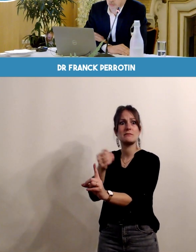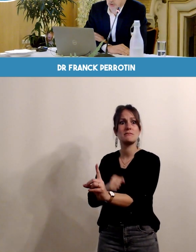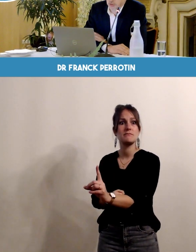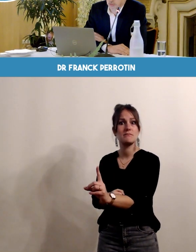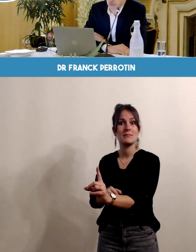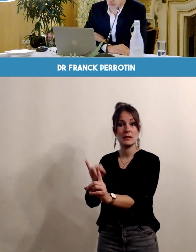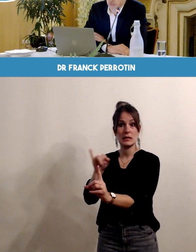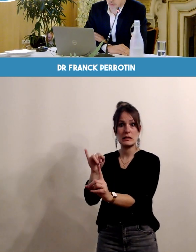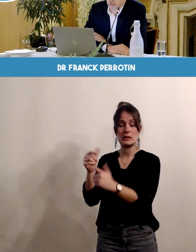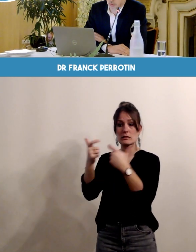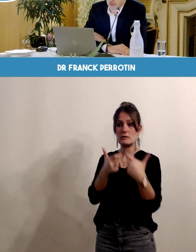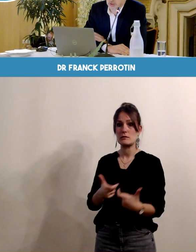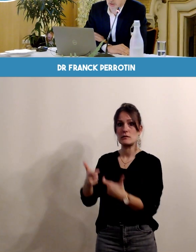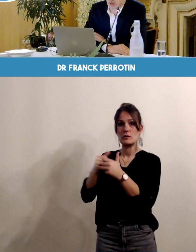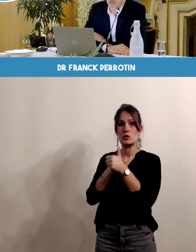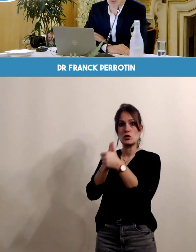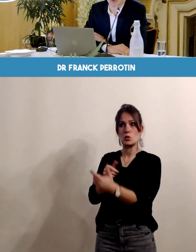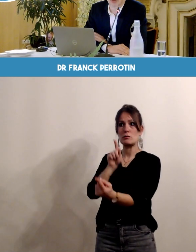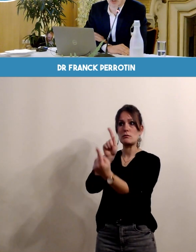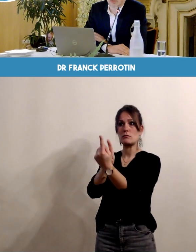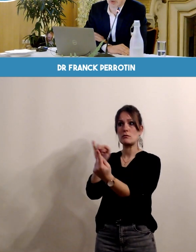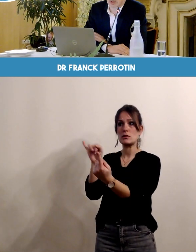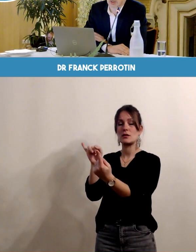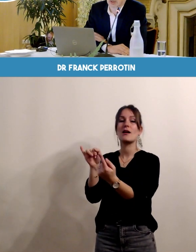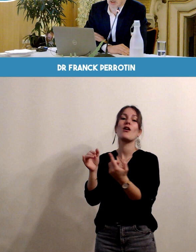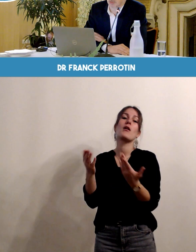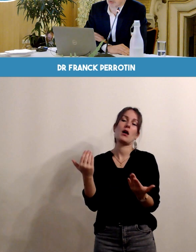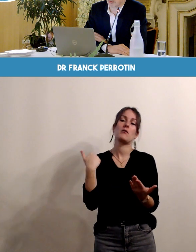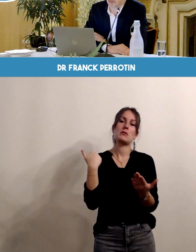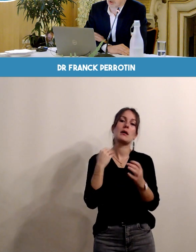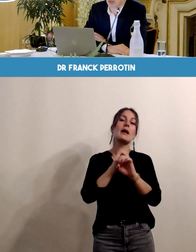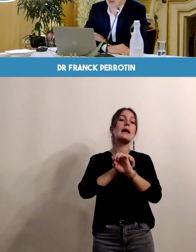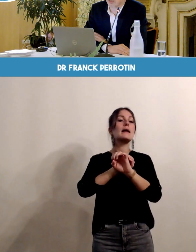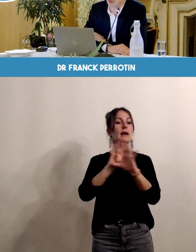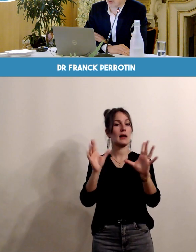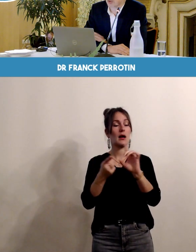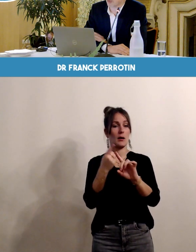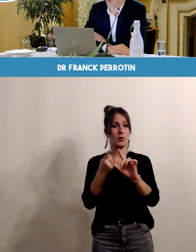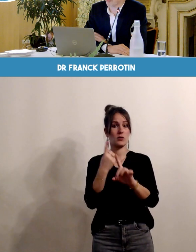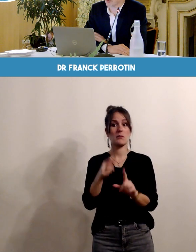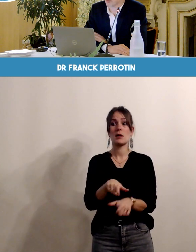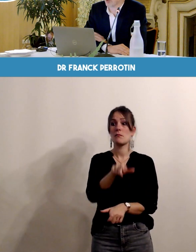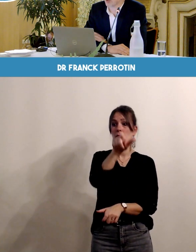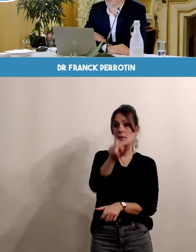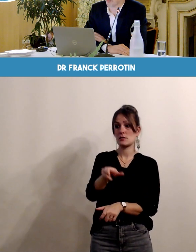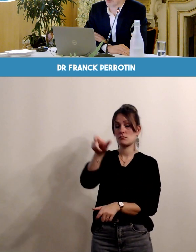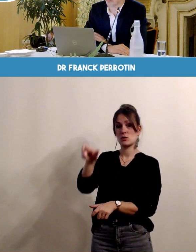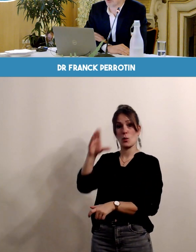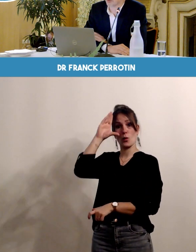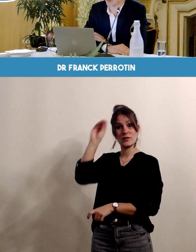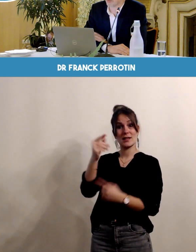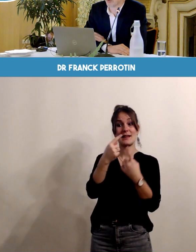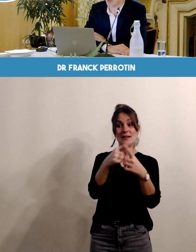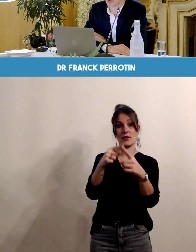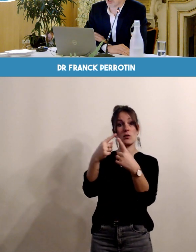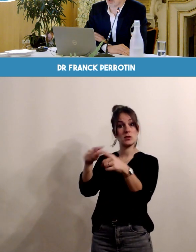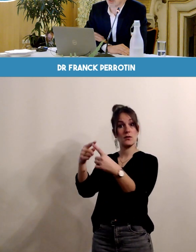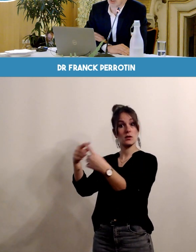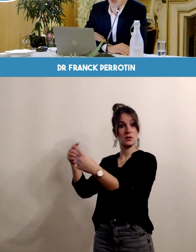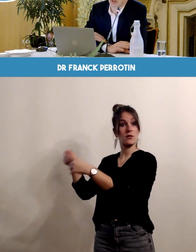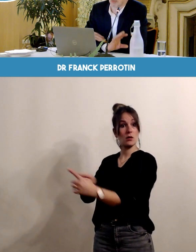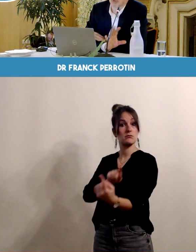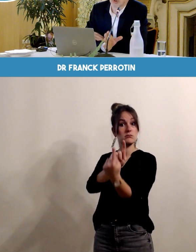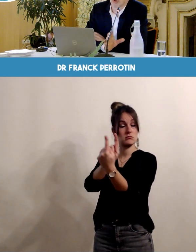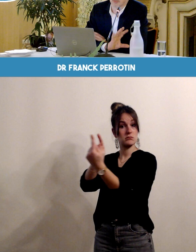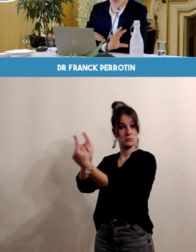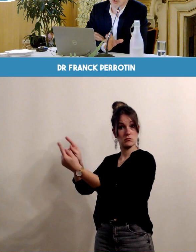aujourd'hui les choses ont commencé à être un petit peu clarifiées, c'est important de voir qu'il a différents types de professionnels qui peuvent intervenir dans le suivi de grossesse